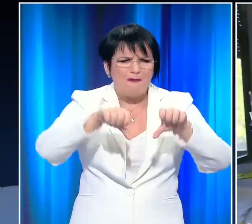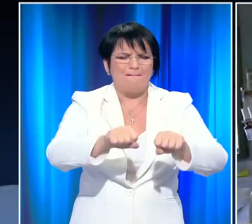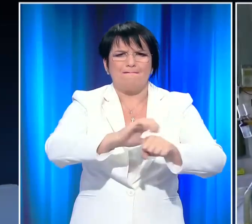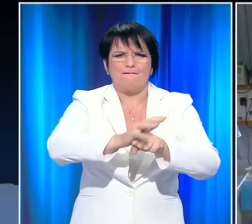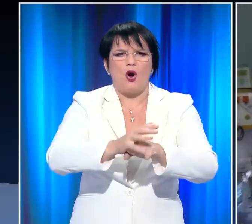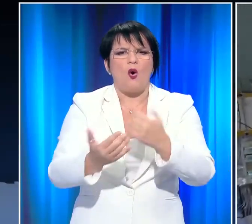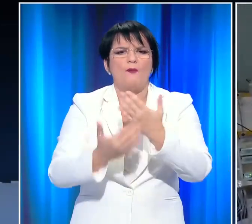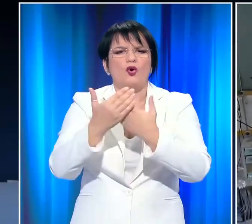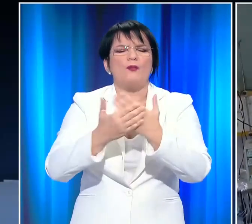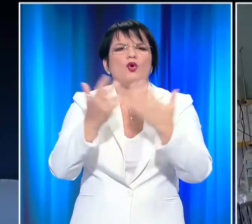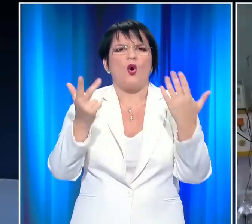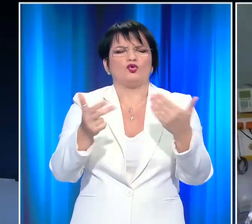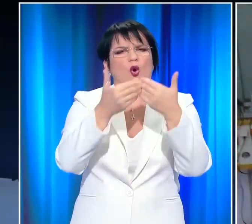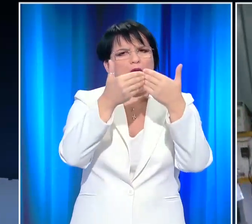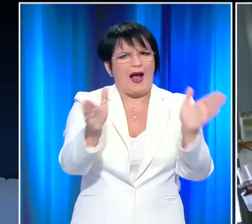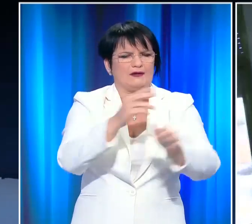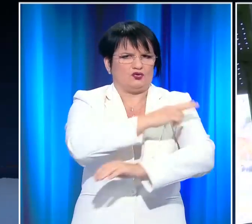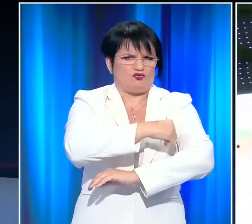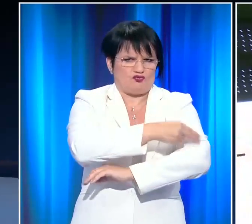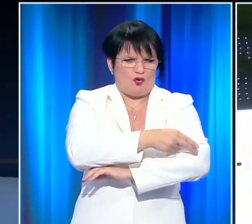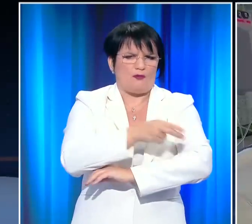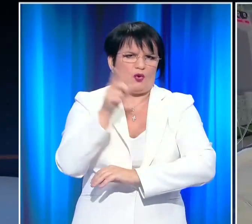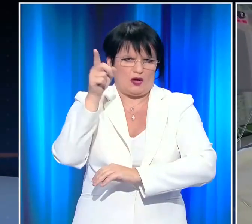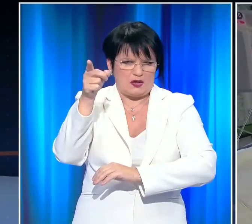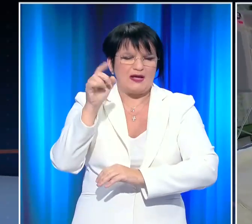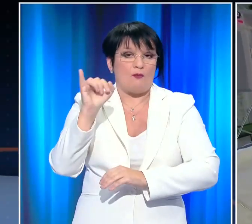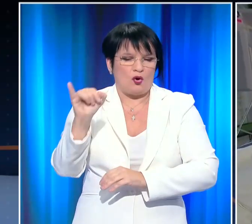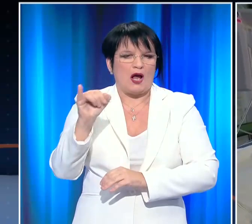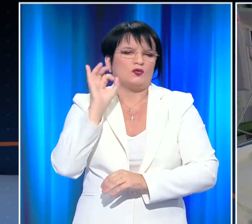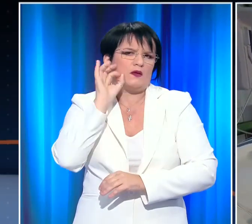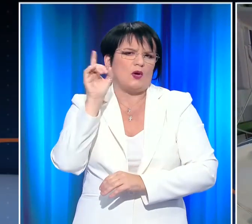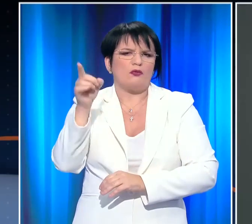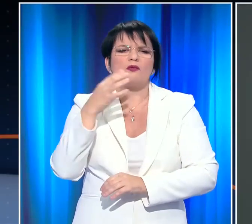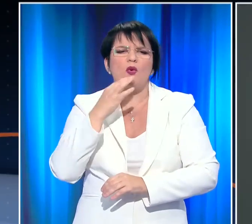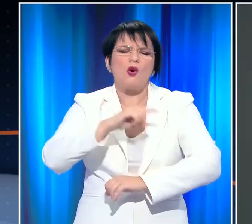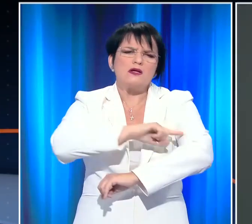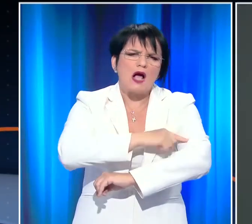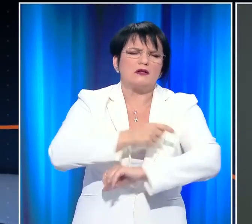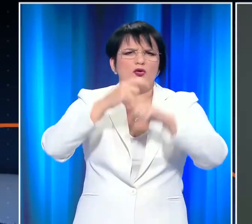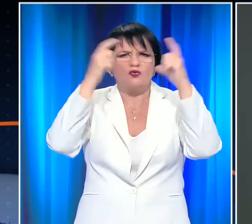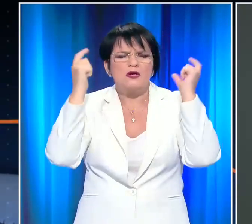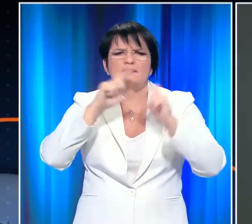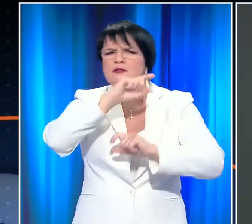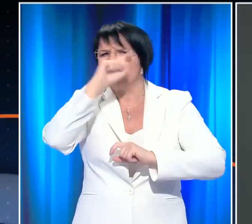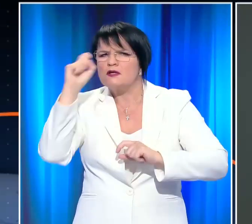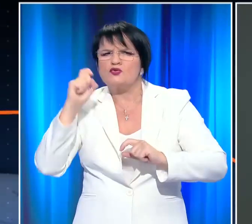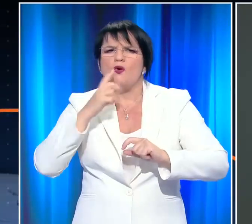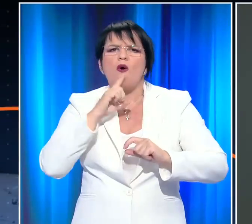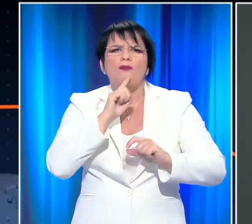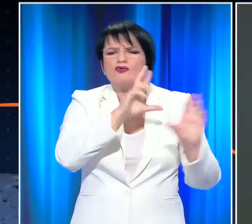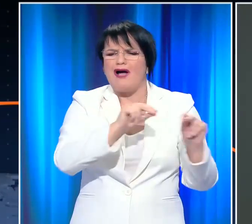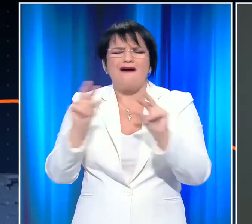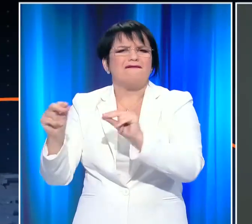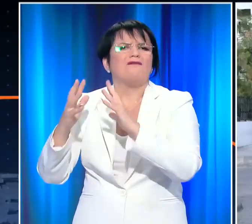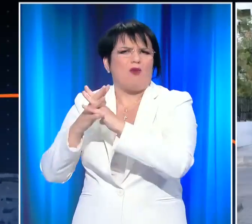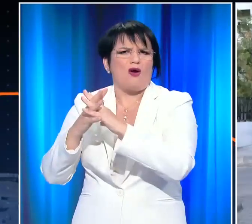στις 8 το πρωί η εφημερία στο Ιπποκράτιο Νοσοκομείο Θεσσαλονίκης. Γιατροί και νοσηλευτές δίνουν μέσα σε συνθήκες που θυμίζουν πόλεμο έναν